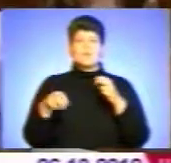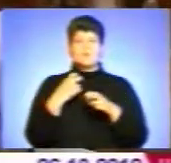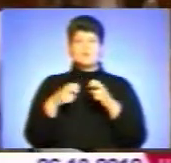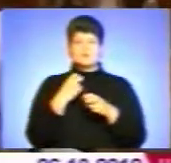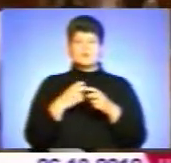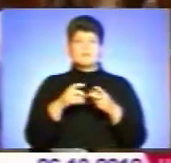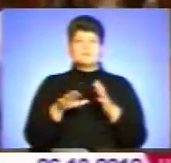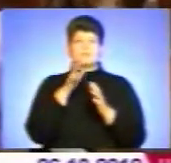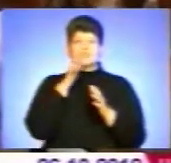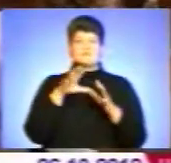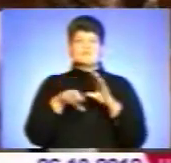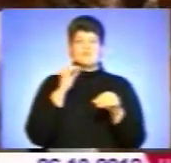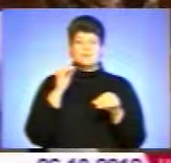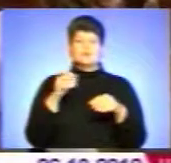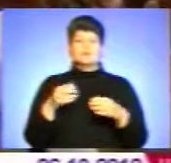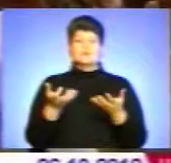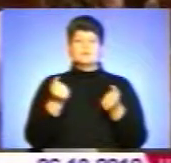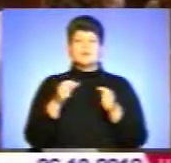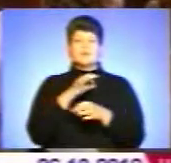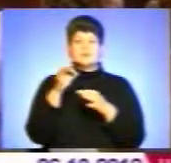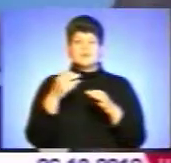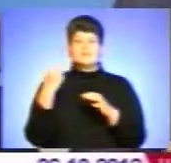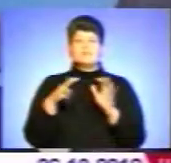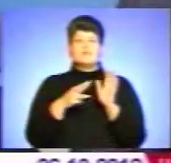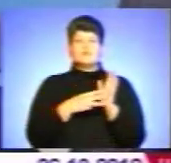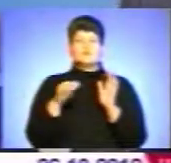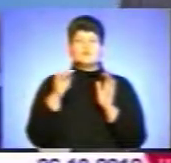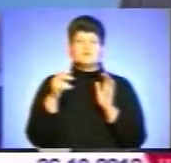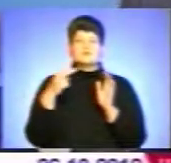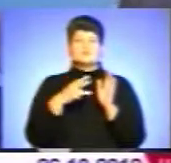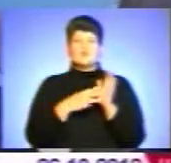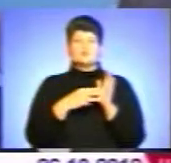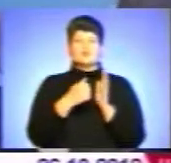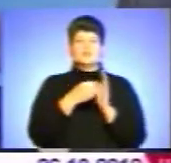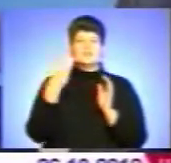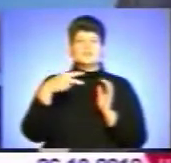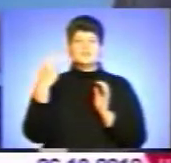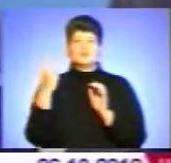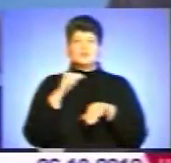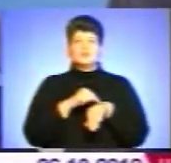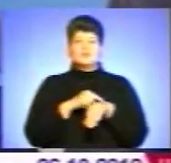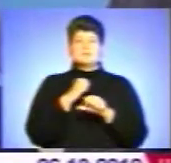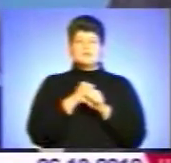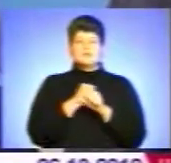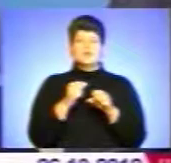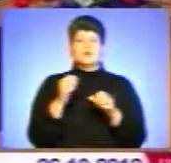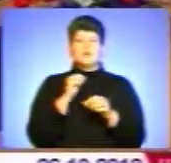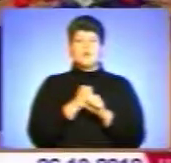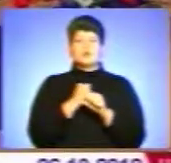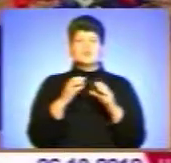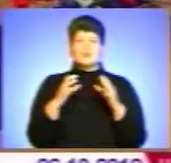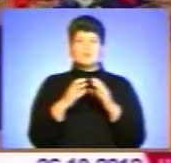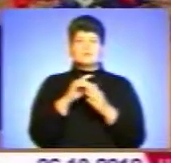виборів і отримати консультацію, 28 жовтня з 8 до 22 години в обласній раді працюватиме робоча група з питань